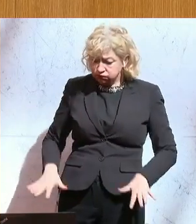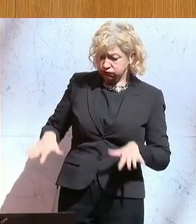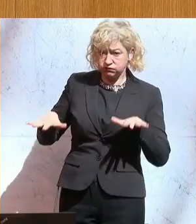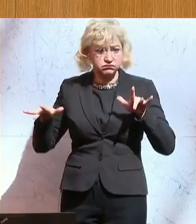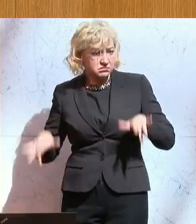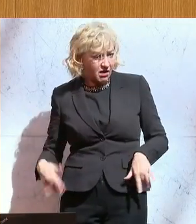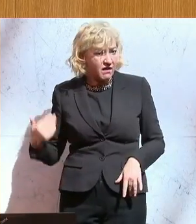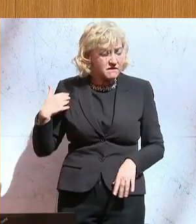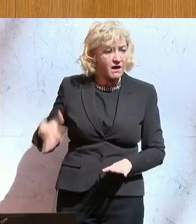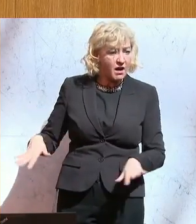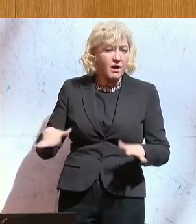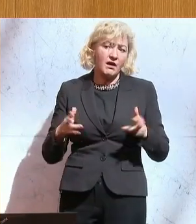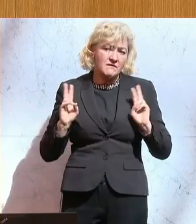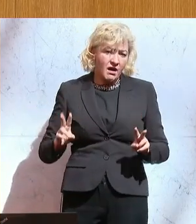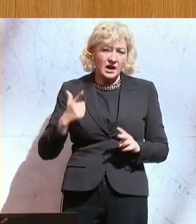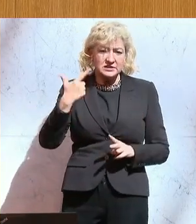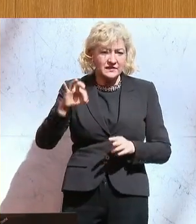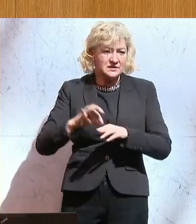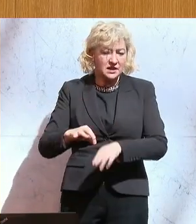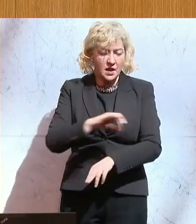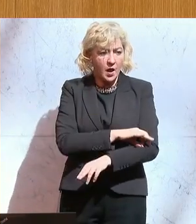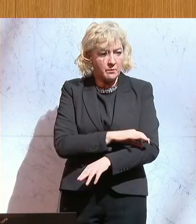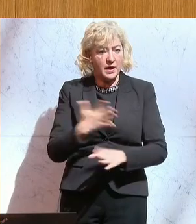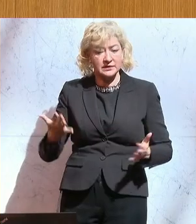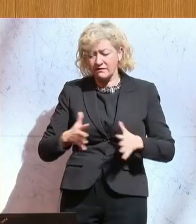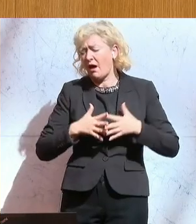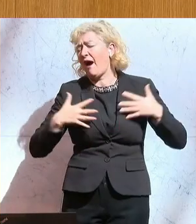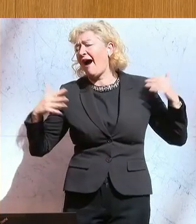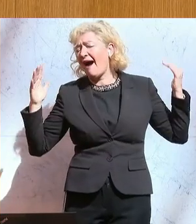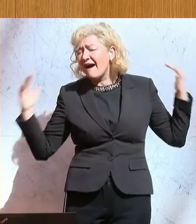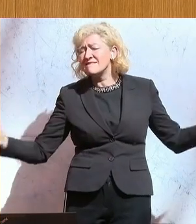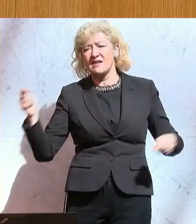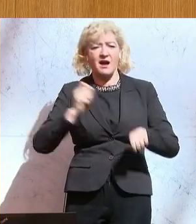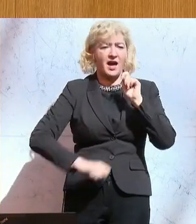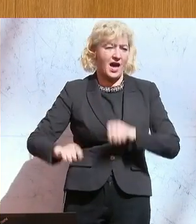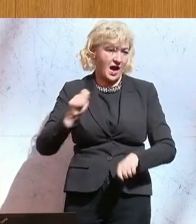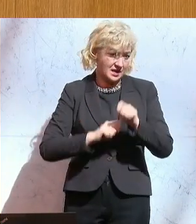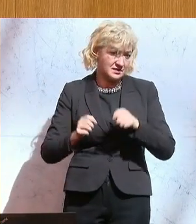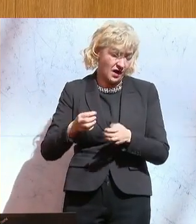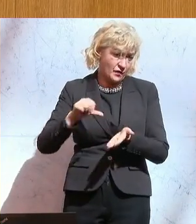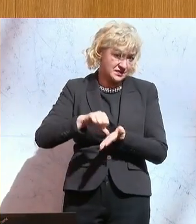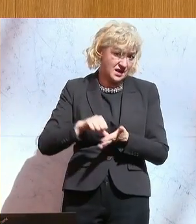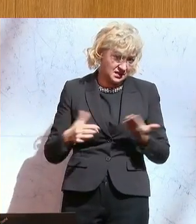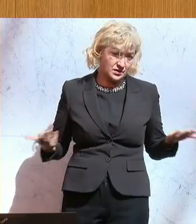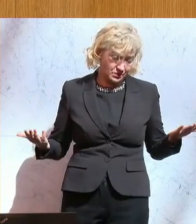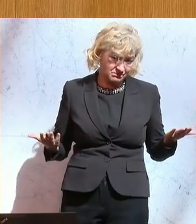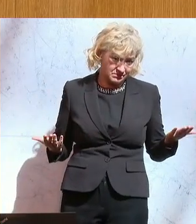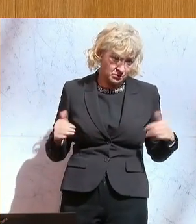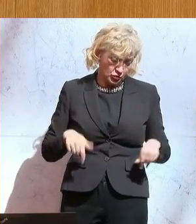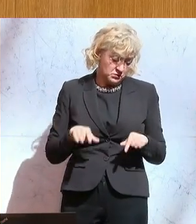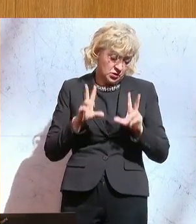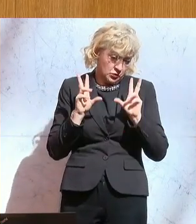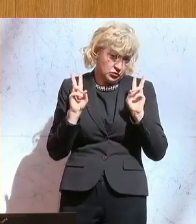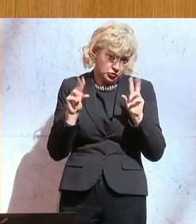stattgefunden haben, ist de facto ein 20 Kilometer langes Einkaufszentrum, meine sehr geehrten Damen und Herren. Und auch da muss man mal wirklich drüber sprechen,